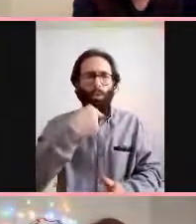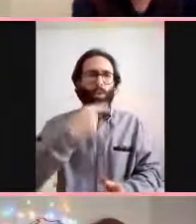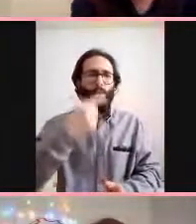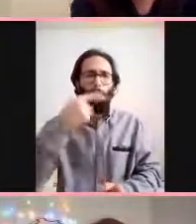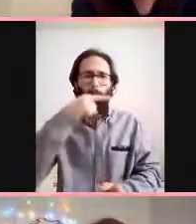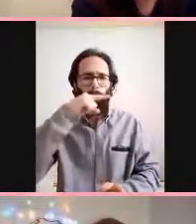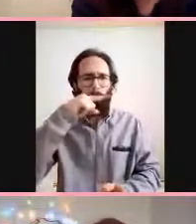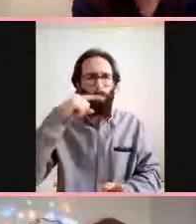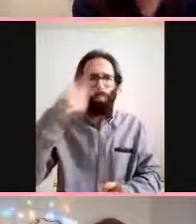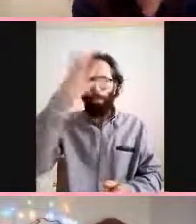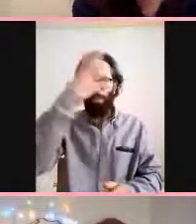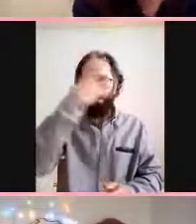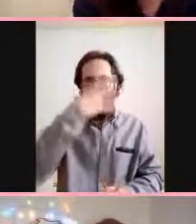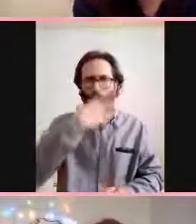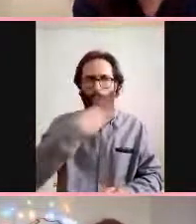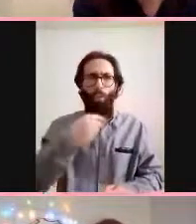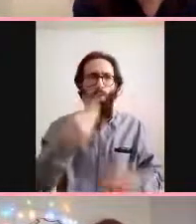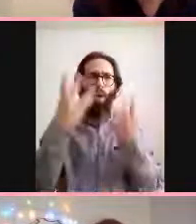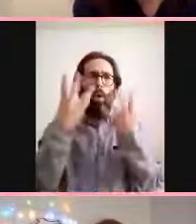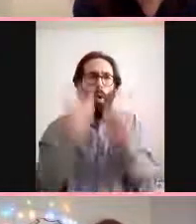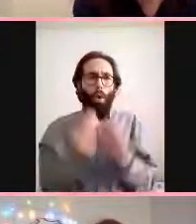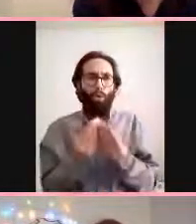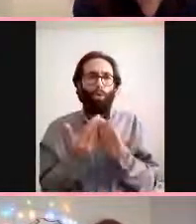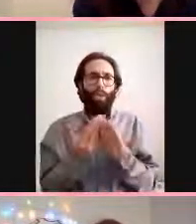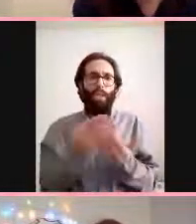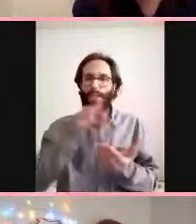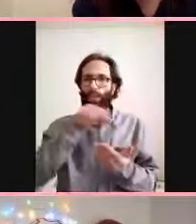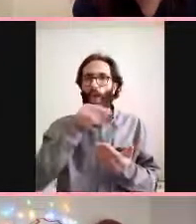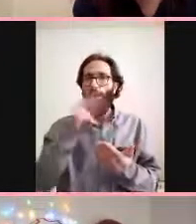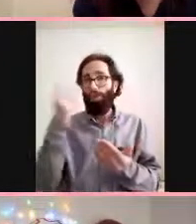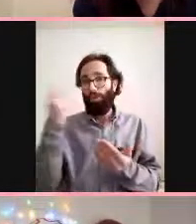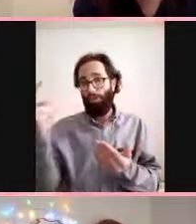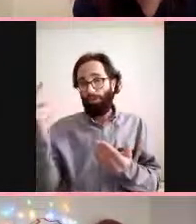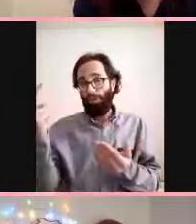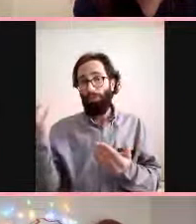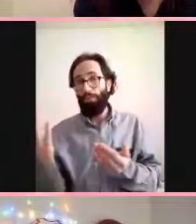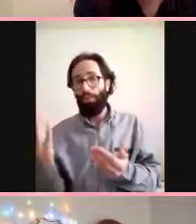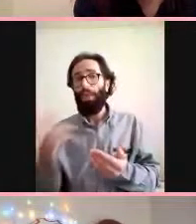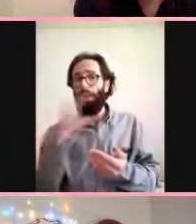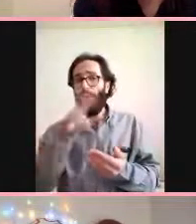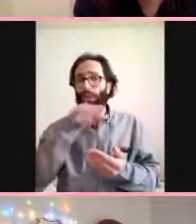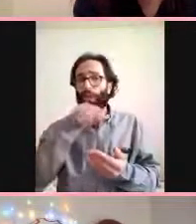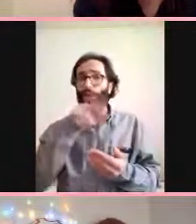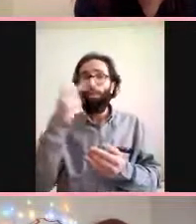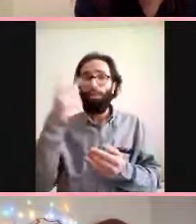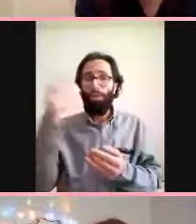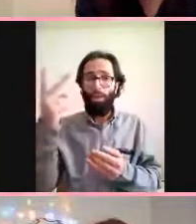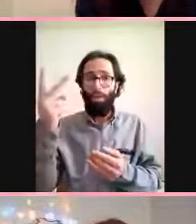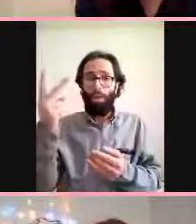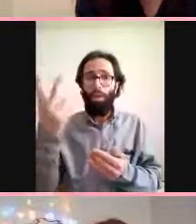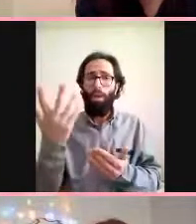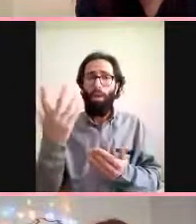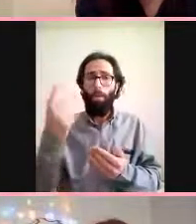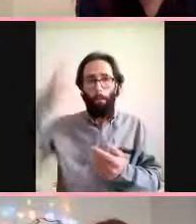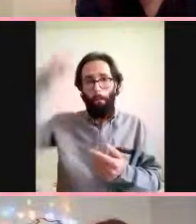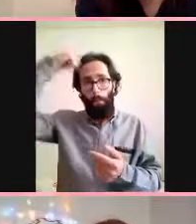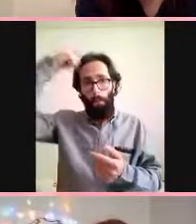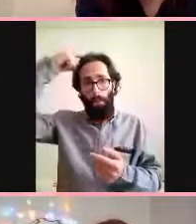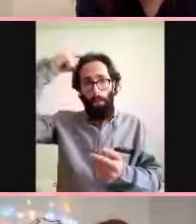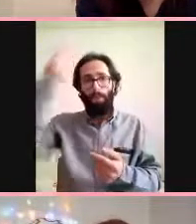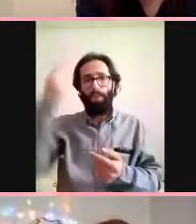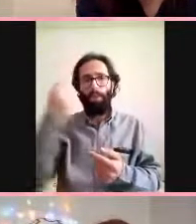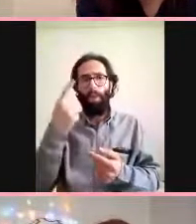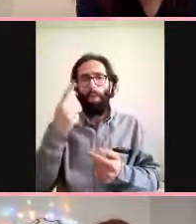anneanne dediğin için yaşı ileri olan kişilerde hani beynin plastik stresi tamamen